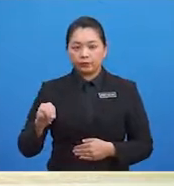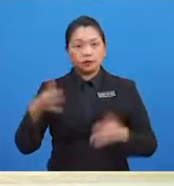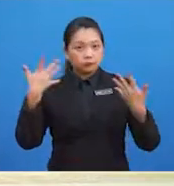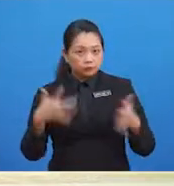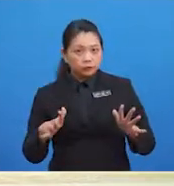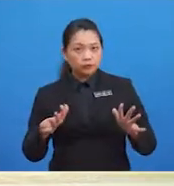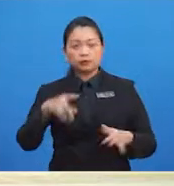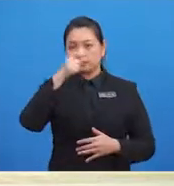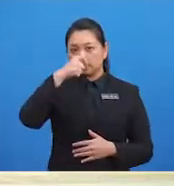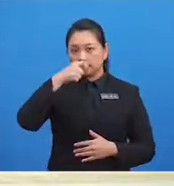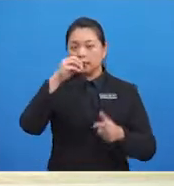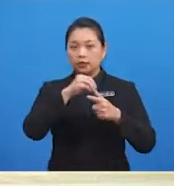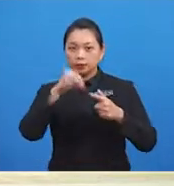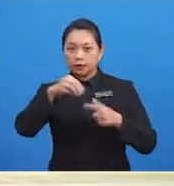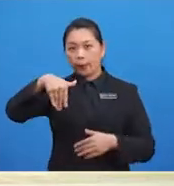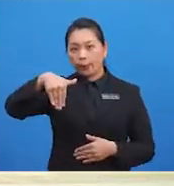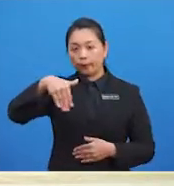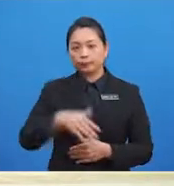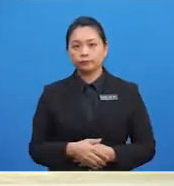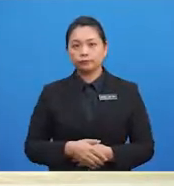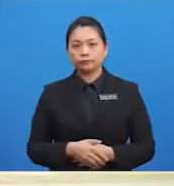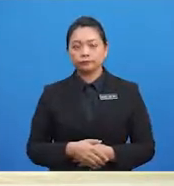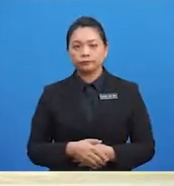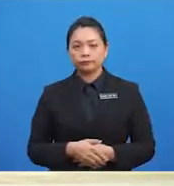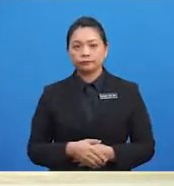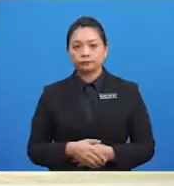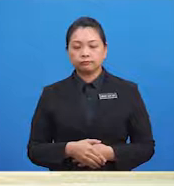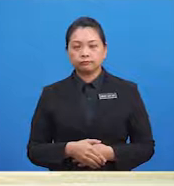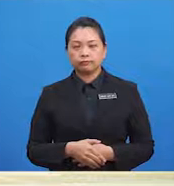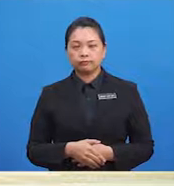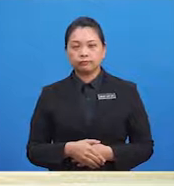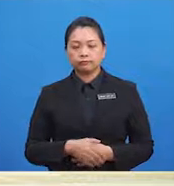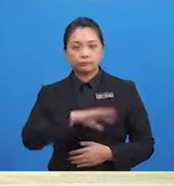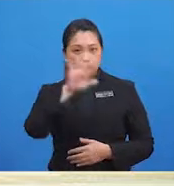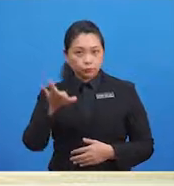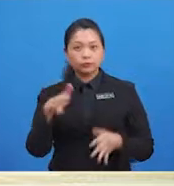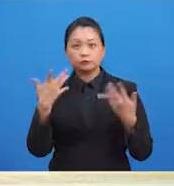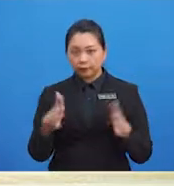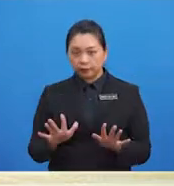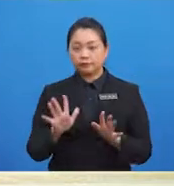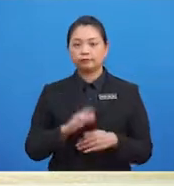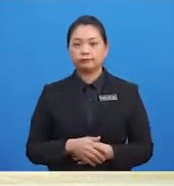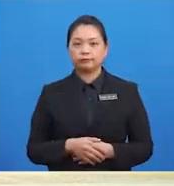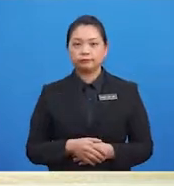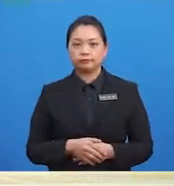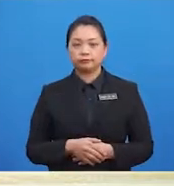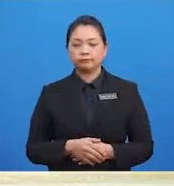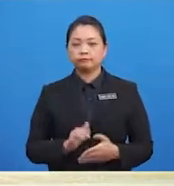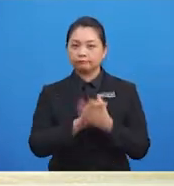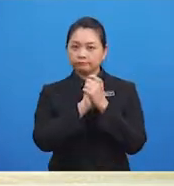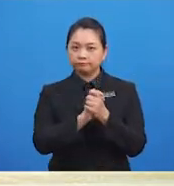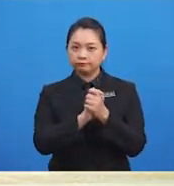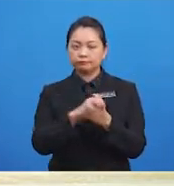gigi Syabas, murid-murid Murid-murid, sila lihat gambar yang kedua